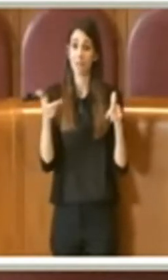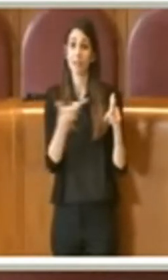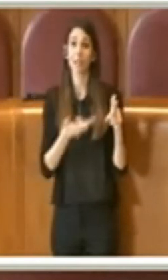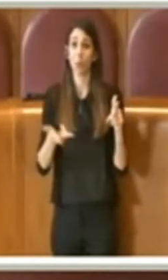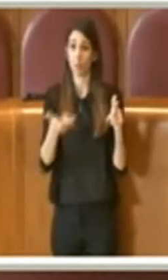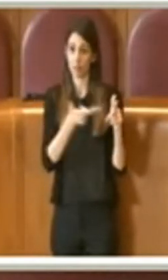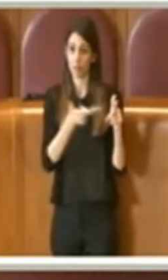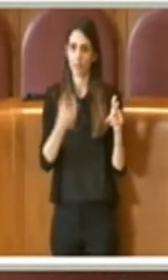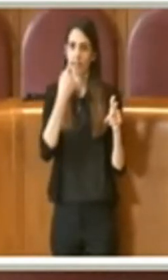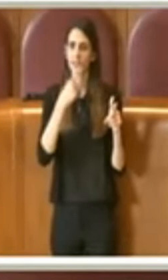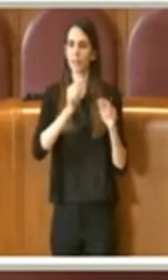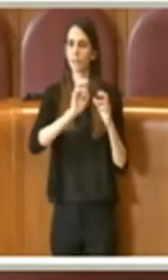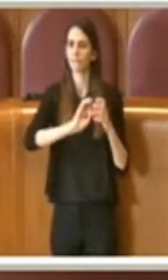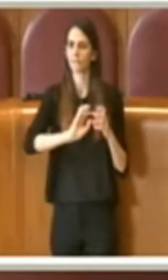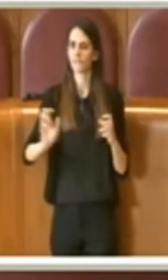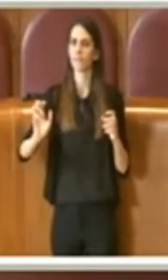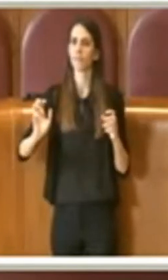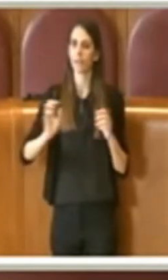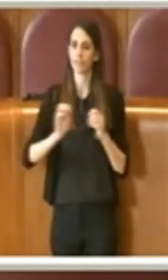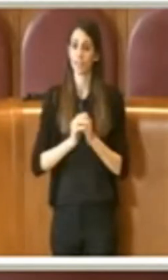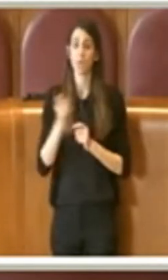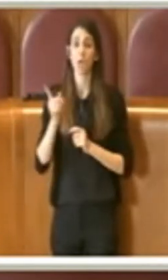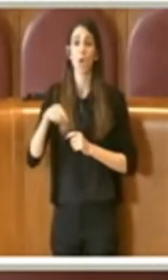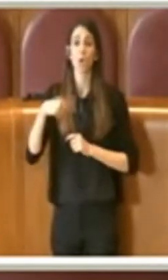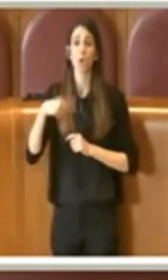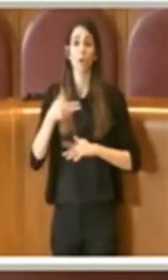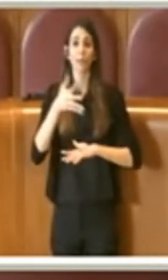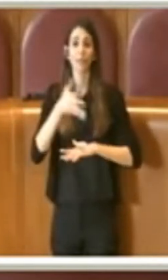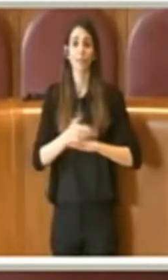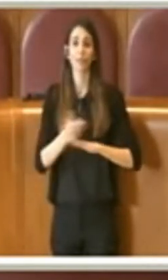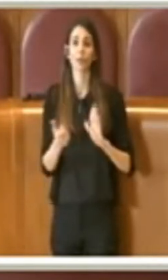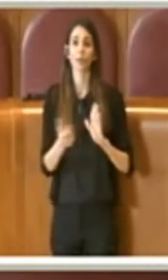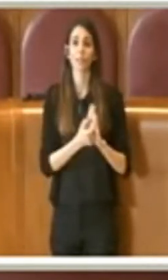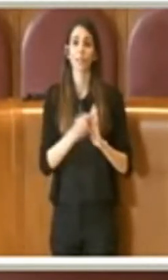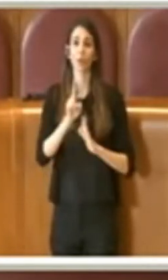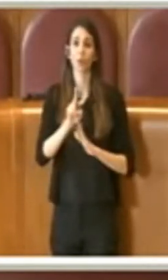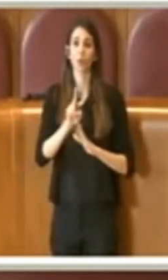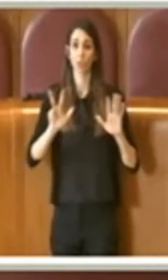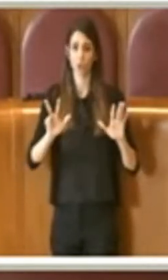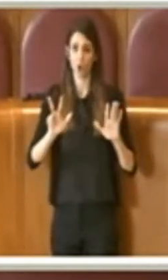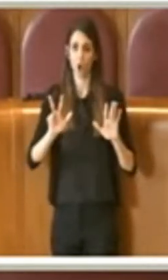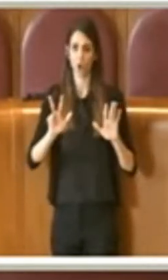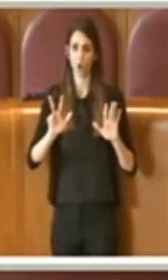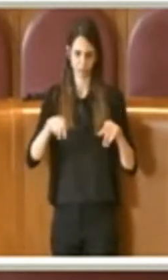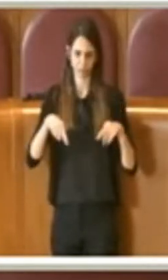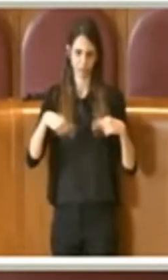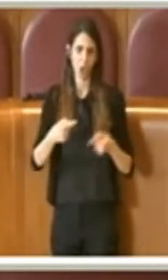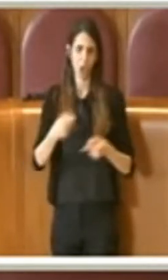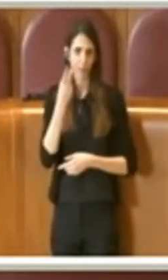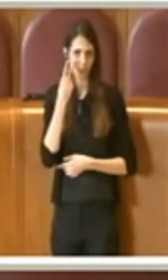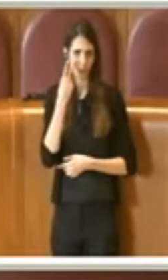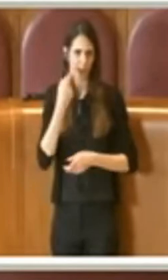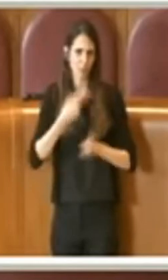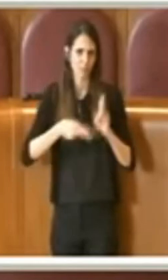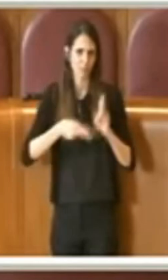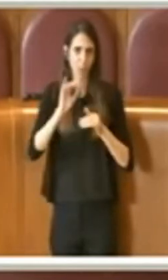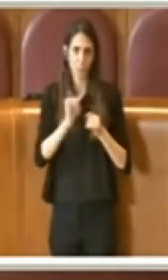Poi io interverrò sull'articolo 28 su questo aspetto e lo declinerò in maniera ancora più precisa. Grazie Presidente.